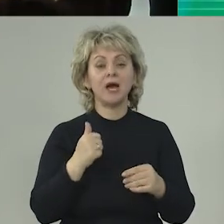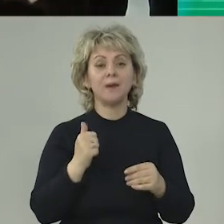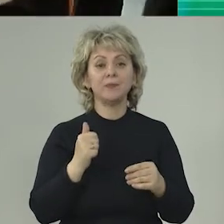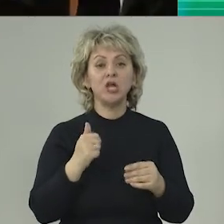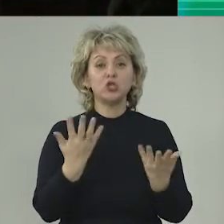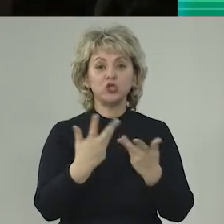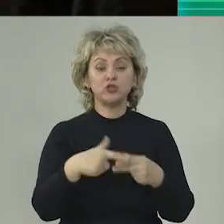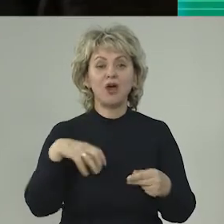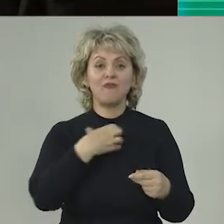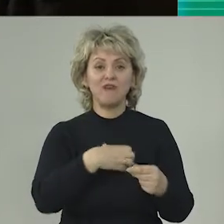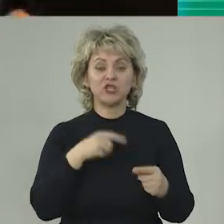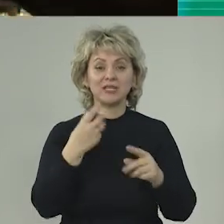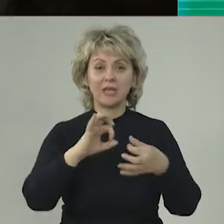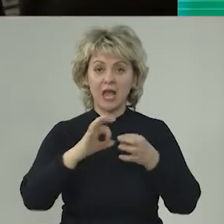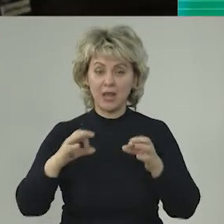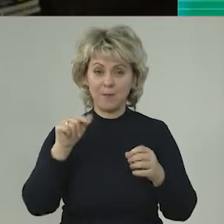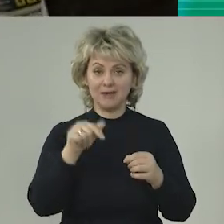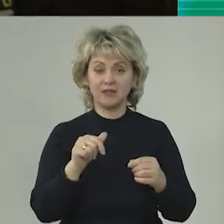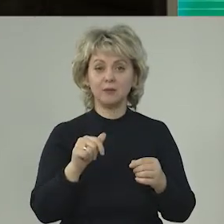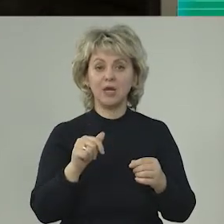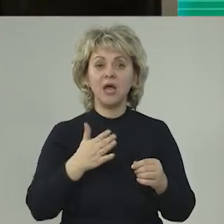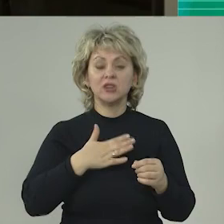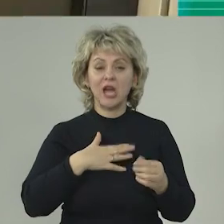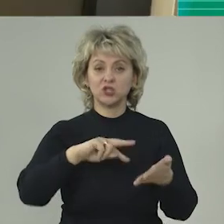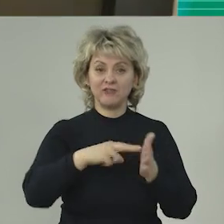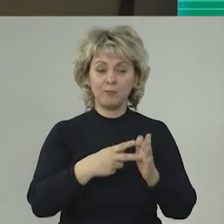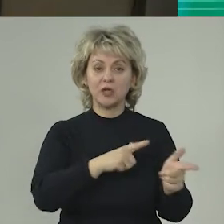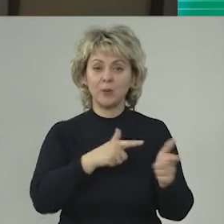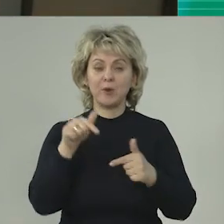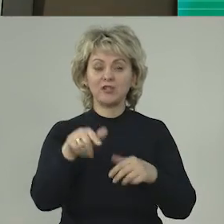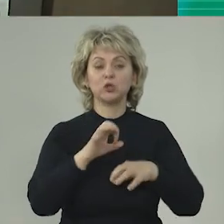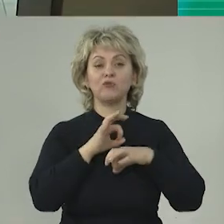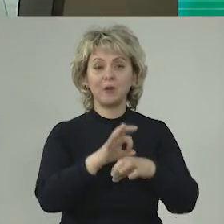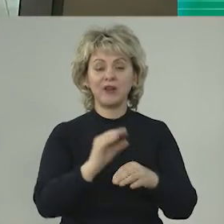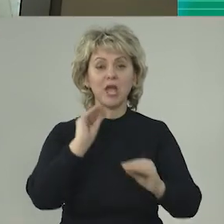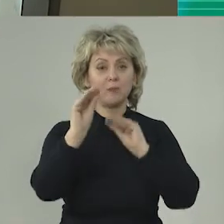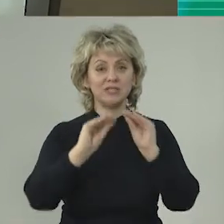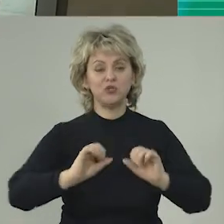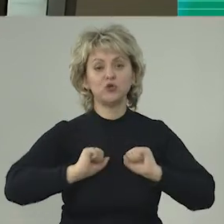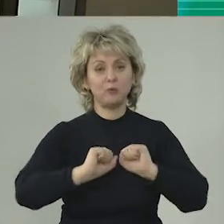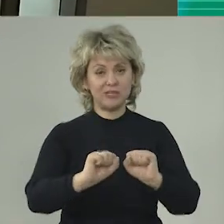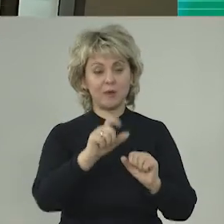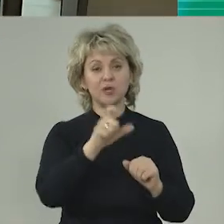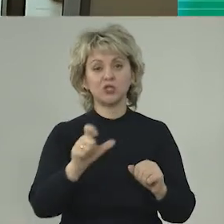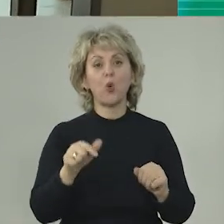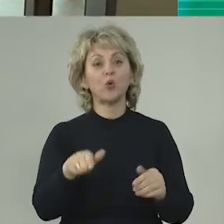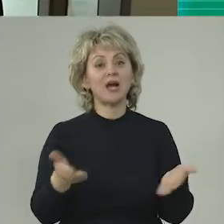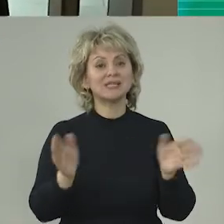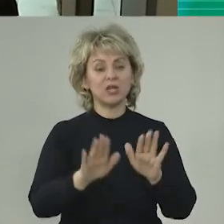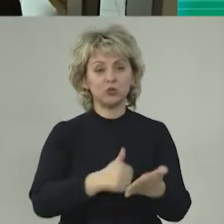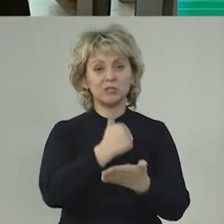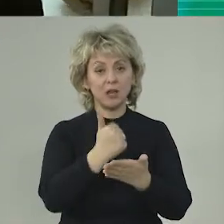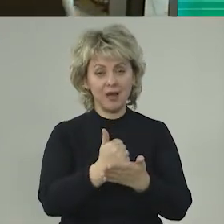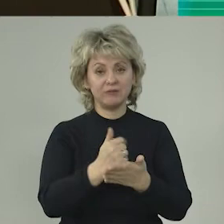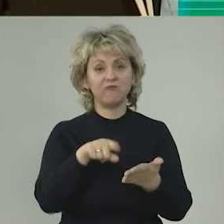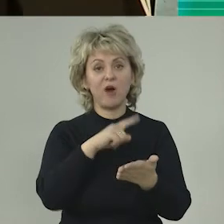Я считаю важнейшим элементом нашего плана подготовки, проведения, обеспечения безопасности людей. Он и остается